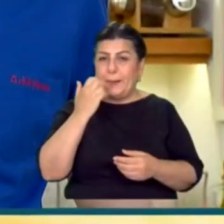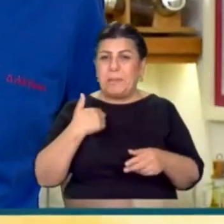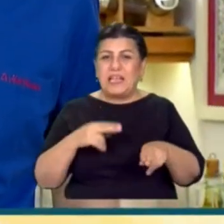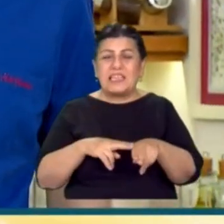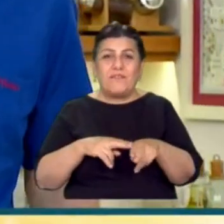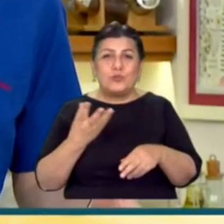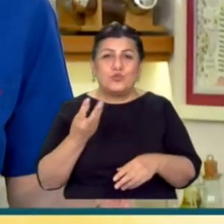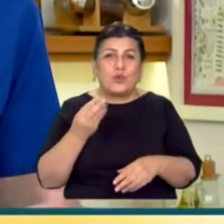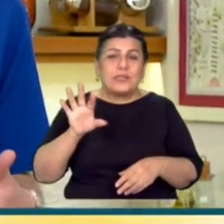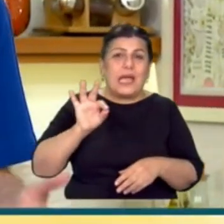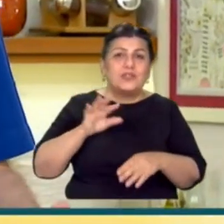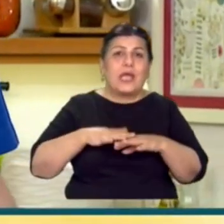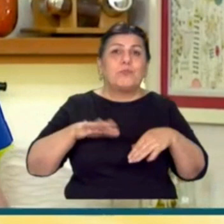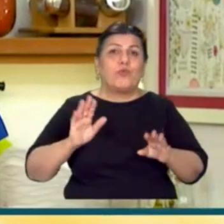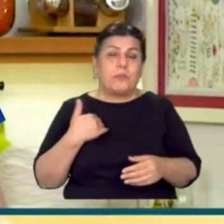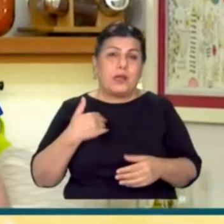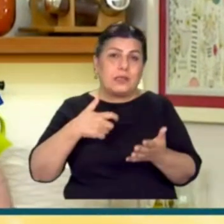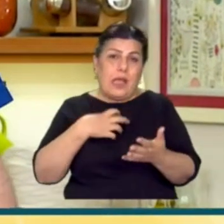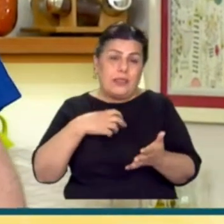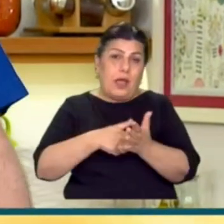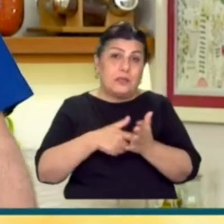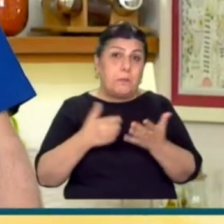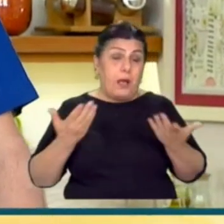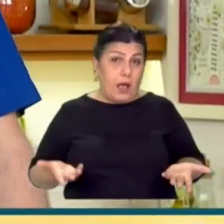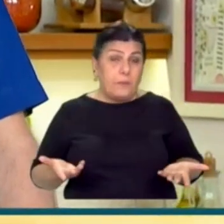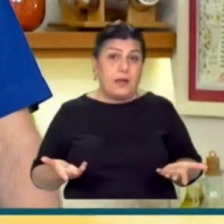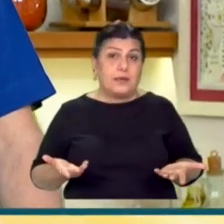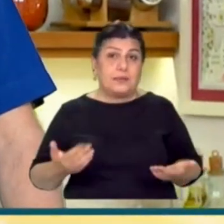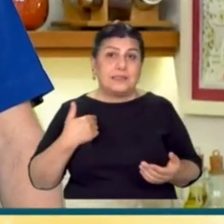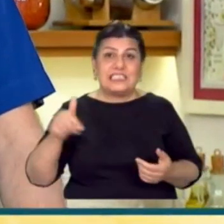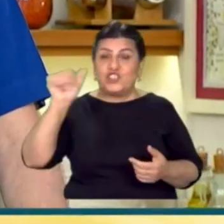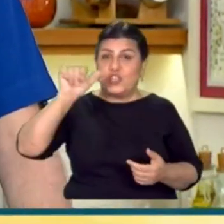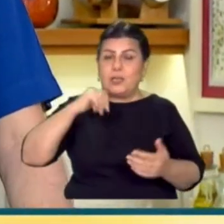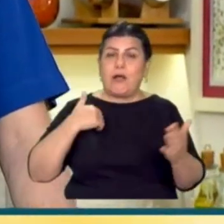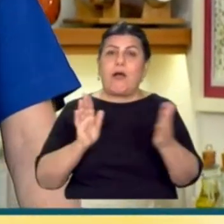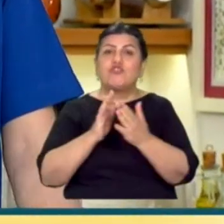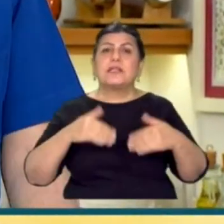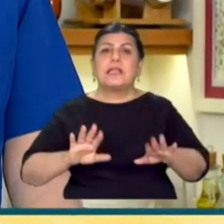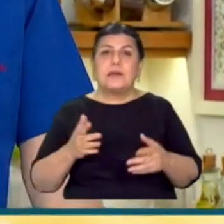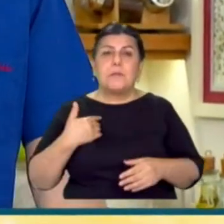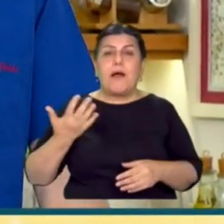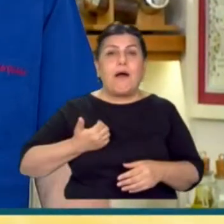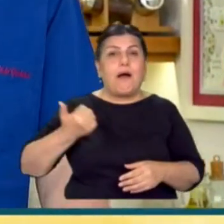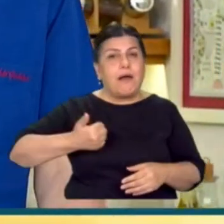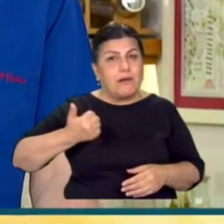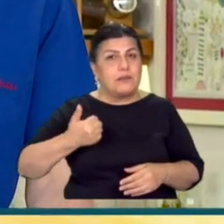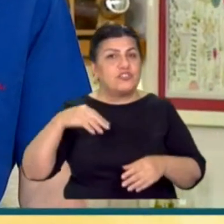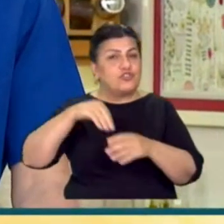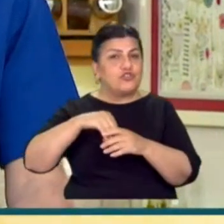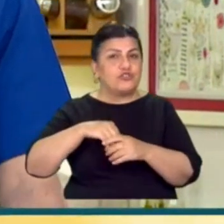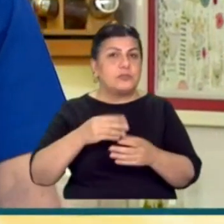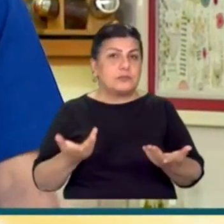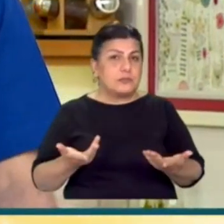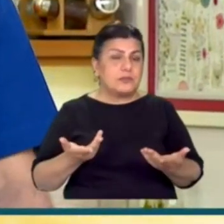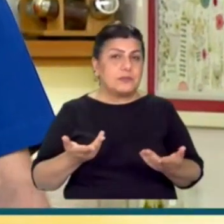tercih ettiğim bir şey değil şahsen. Ondan sonra ama tabii içenlere de karşılayayım. Ama ayran olarak probiyotik. Belki içerisinde